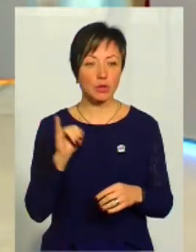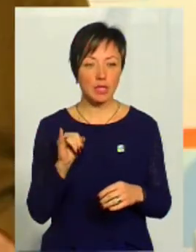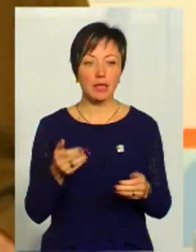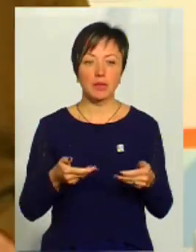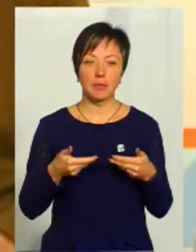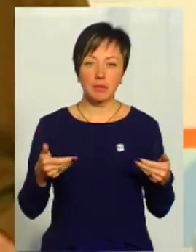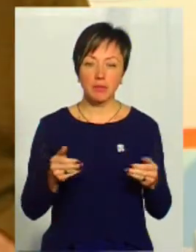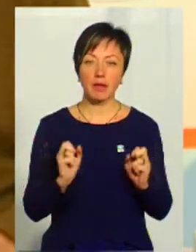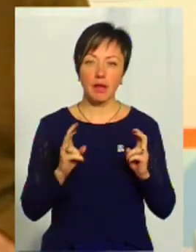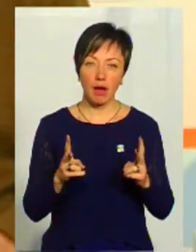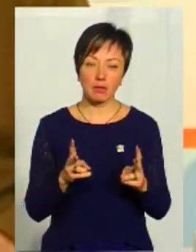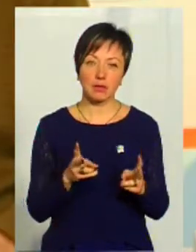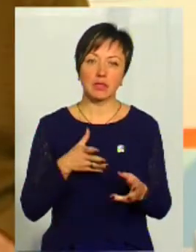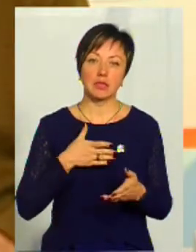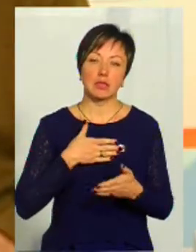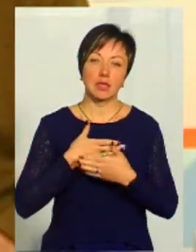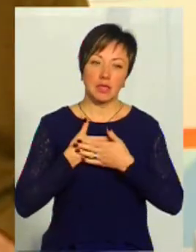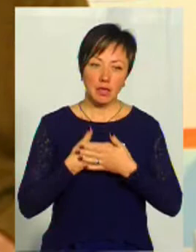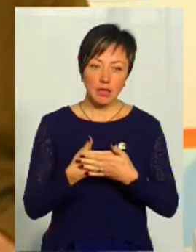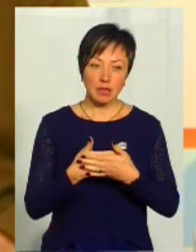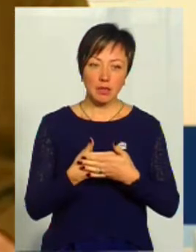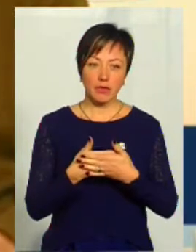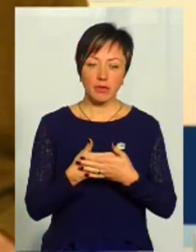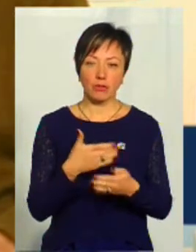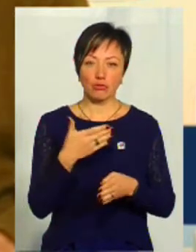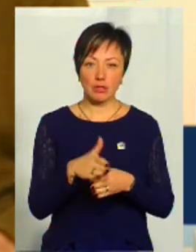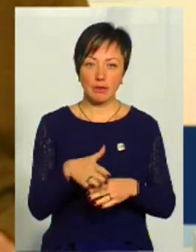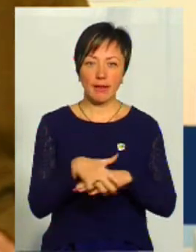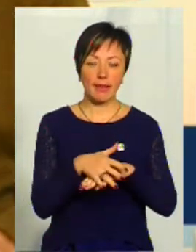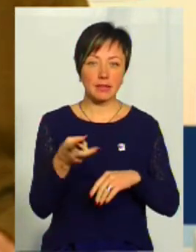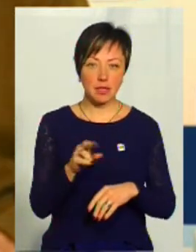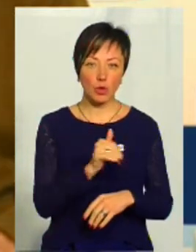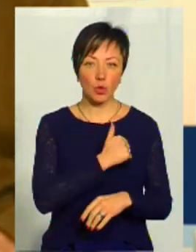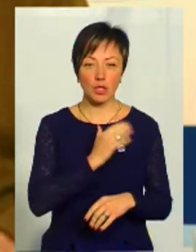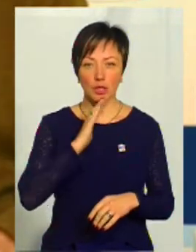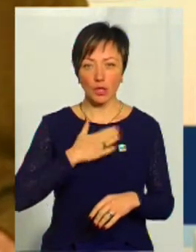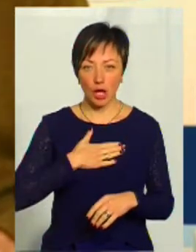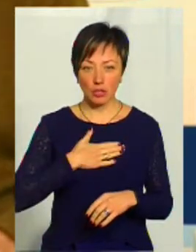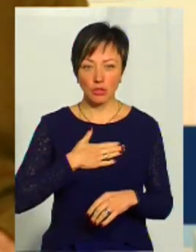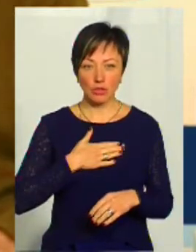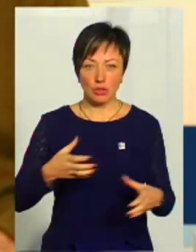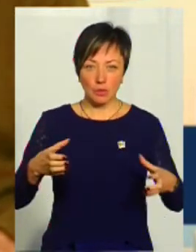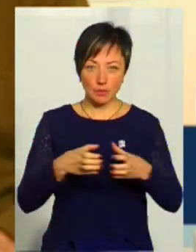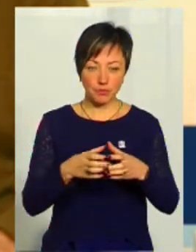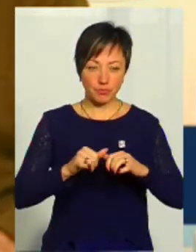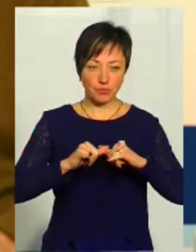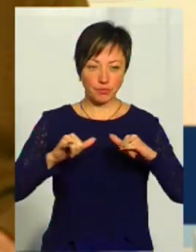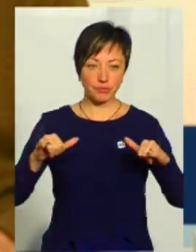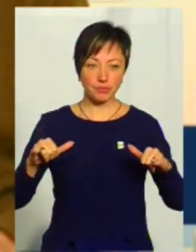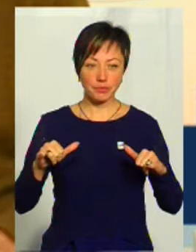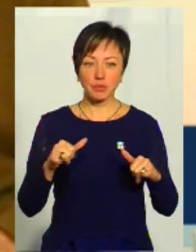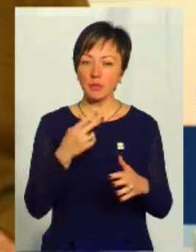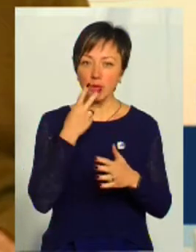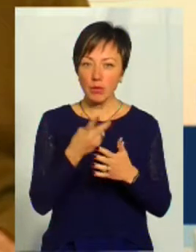ми як така проактивна частина населення, звичайно, хотіли б, щоб наші ряди збільшувалися, але